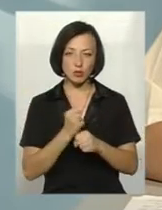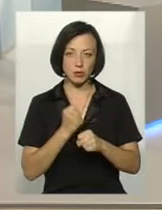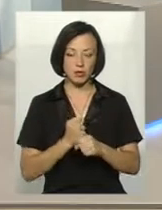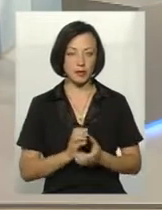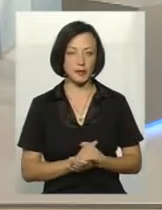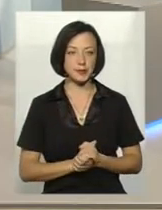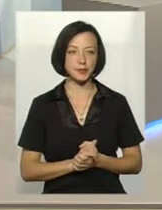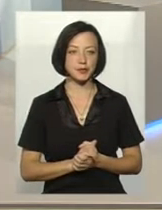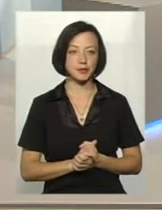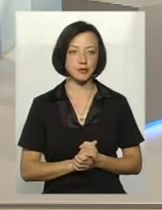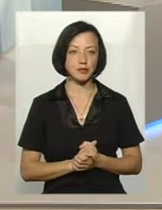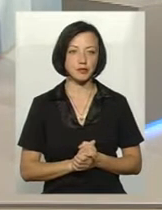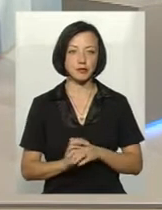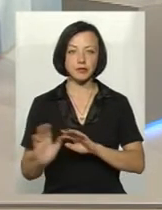зернових.